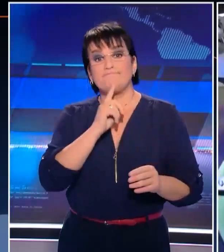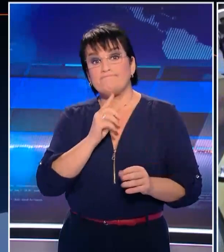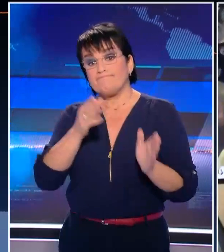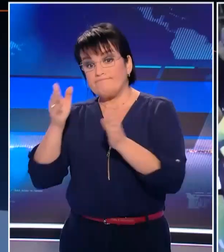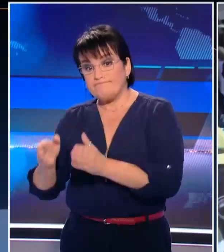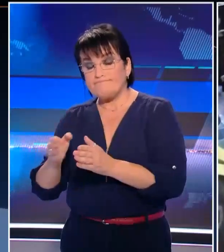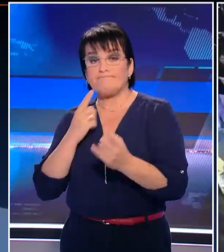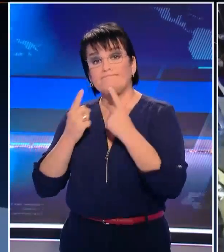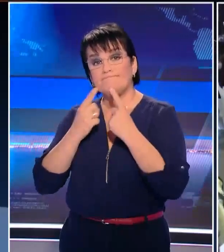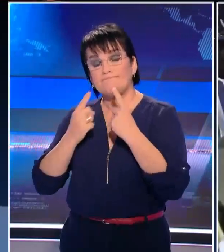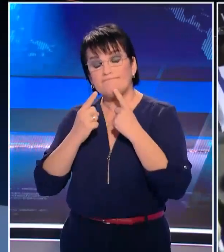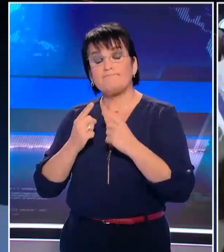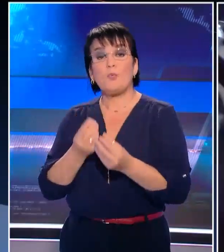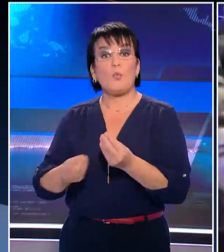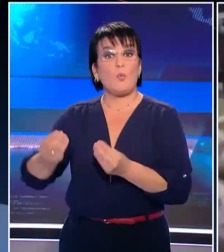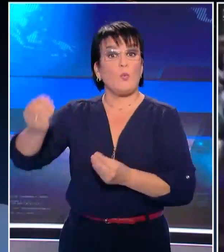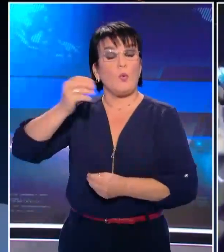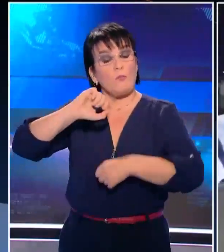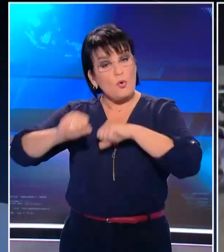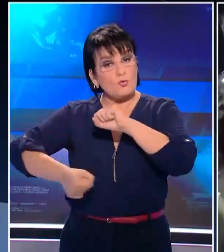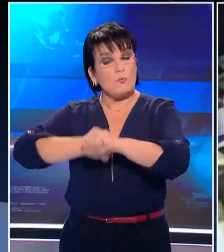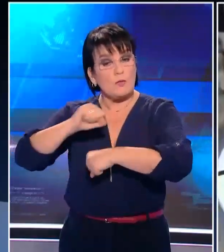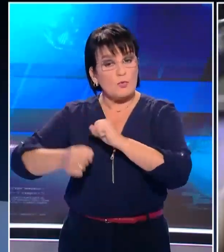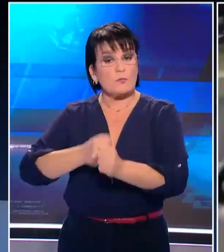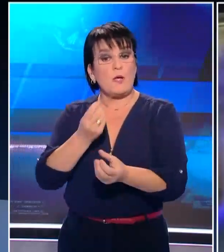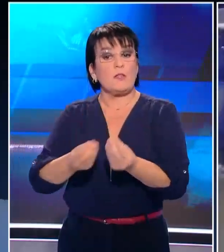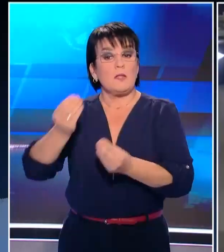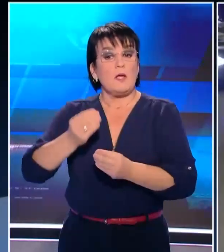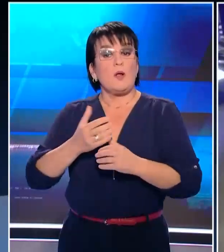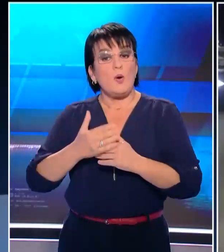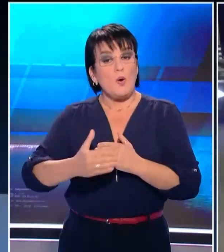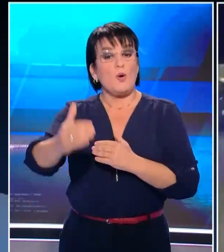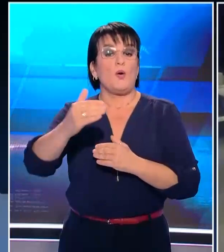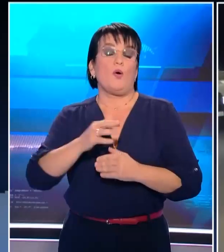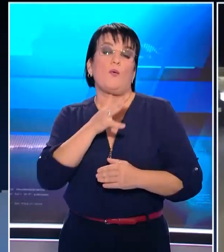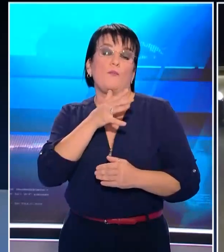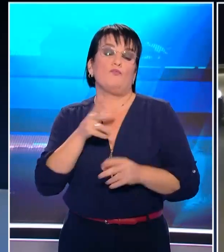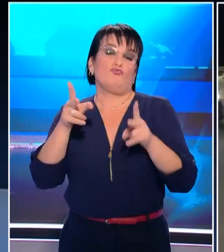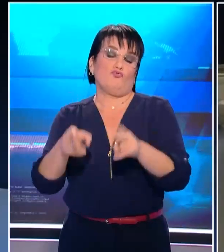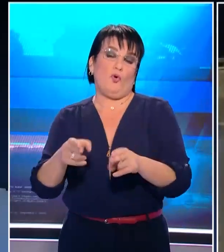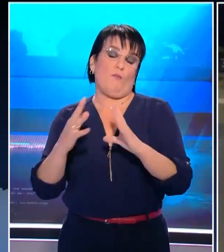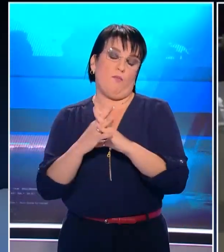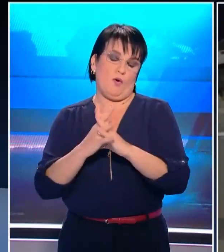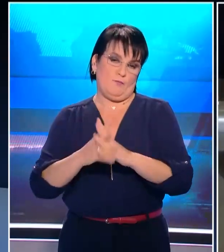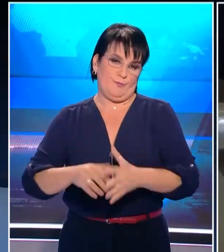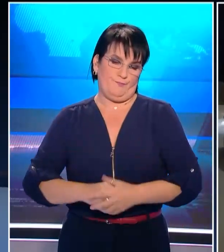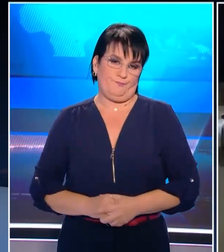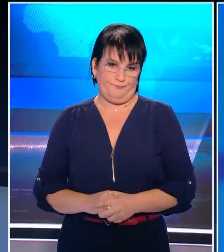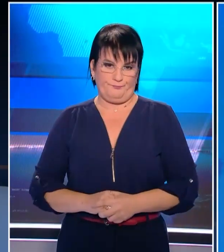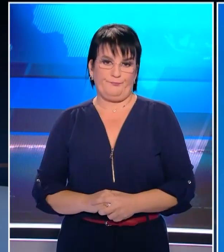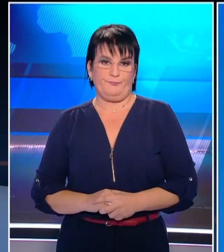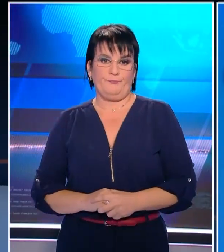ώρα που στο διπλωματικό μέτωπο εντείνονται οι προσπάθειες για περαιτέρω επέκταση της προσωρινής κατάπαυσης πυρός.